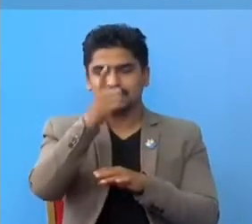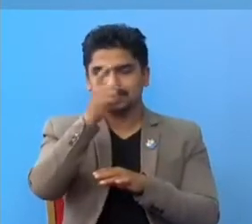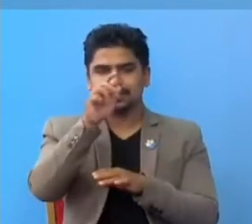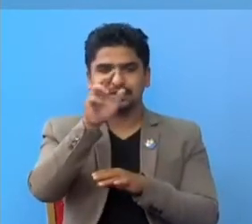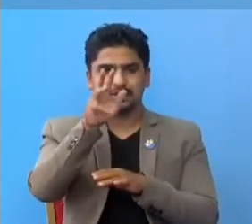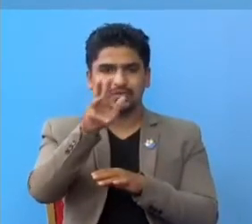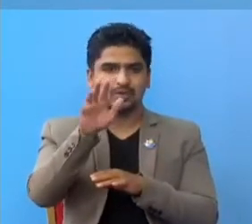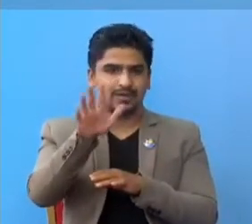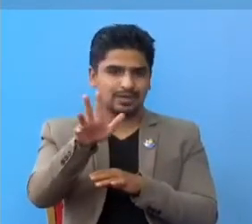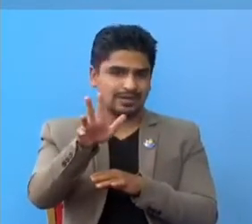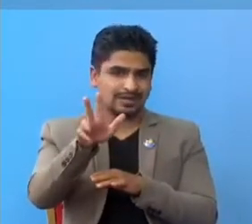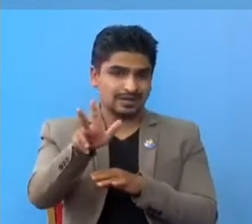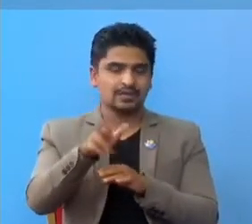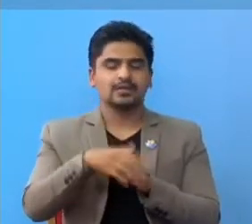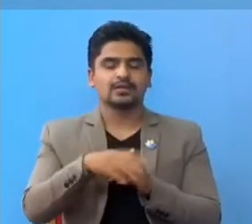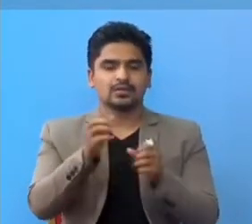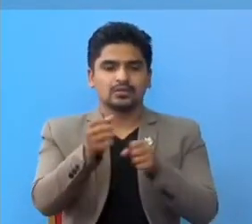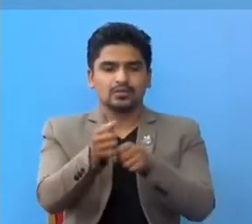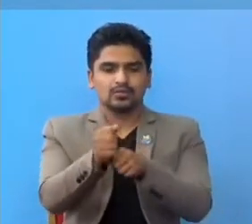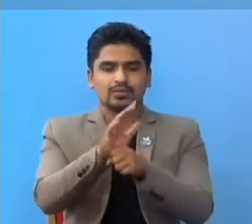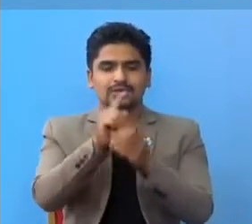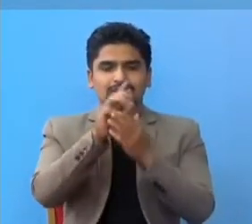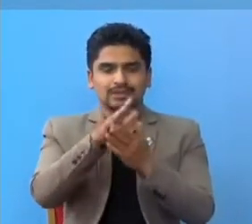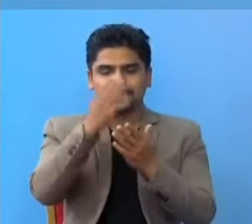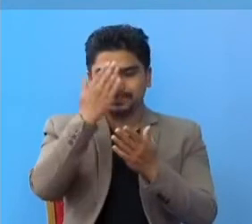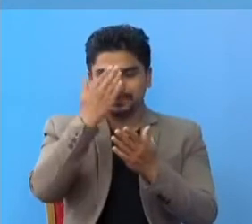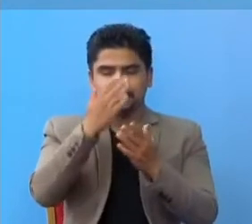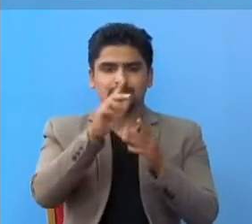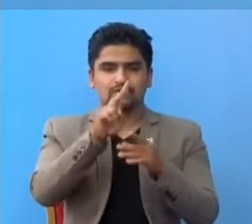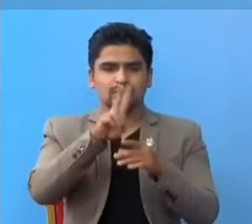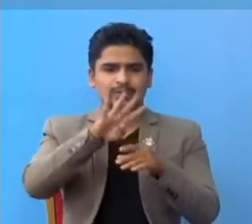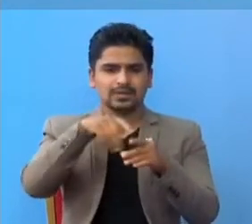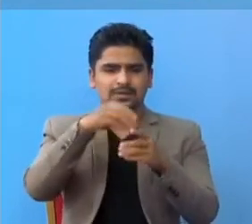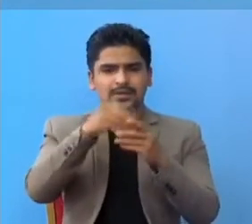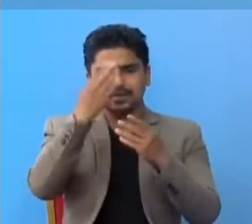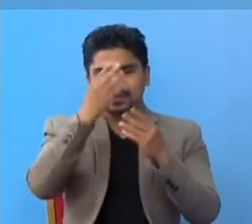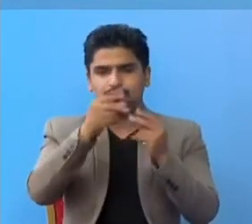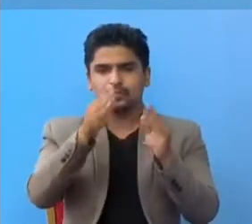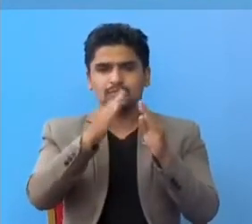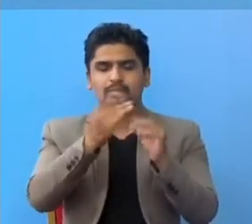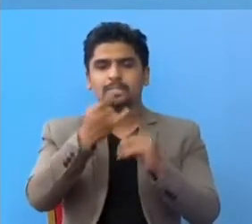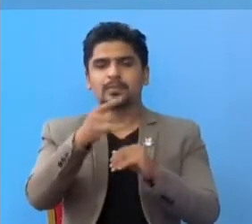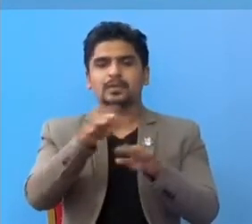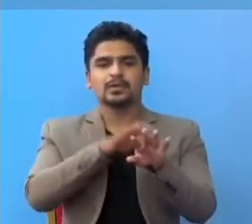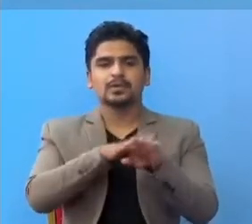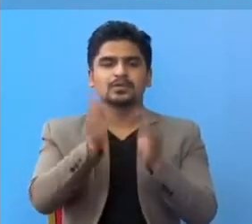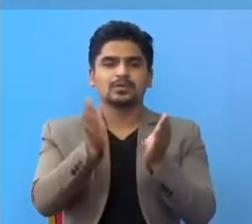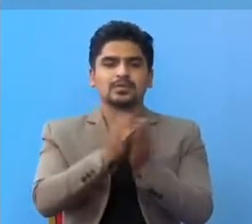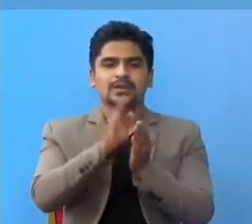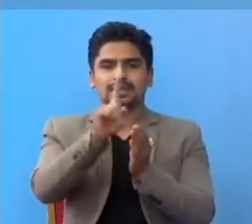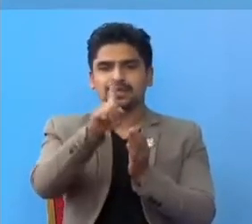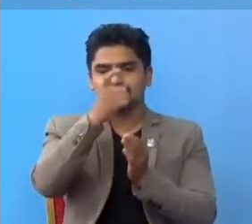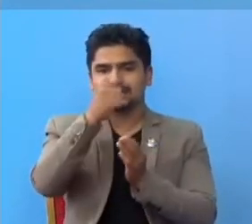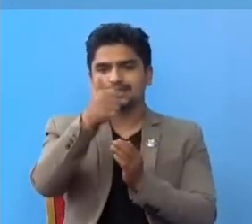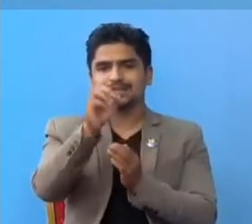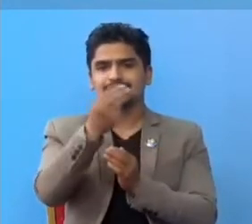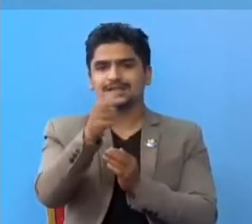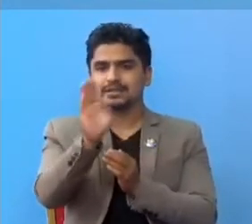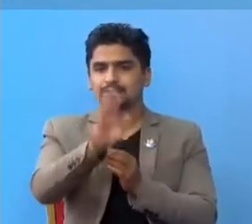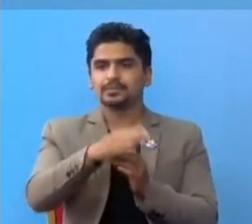में कोवीड नाइंटी बात वस्वाठा शांक्रमानमकत्रा है गत चाहुगिश घंटा मा डिश्चा जुनिण हुनमा conducting 5090